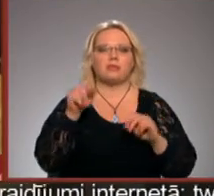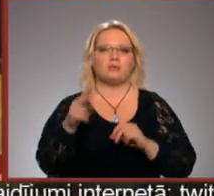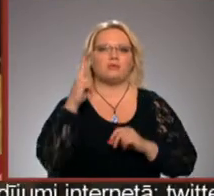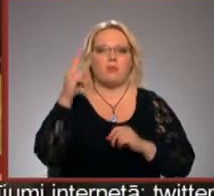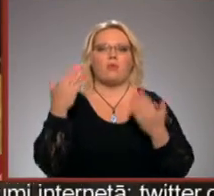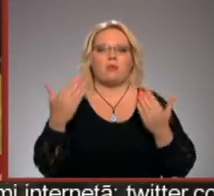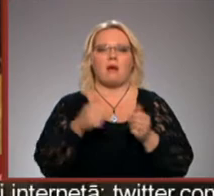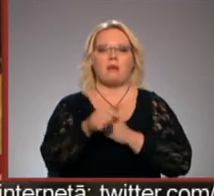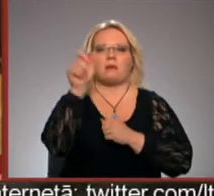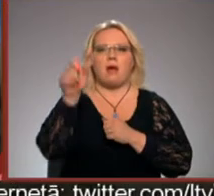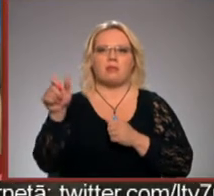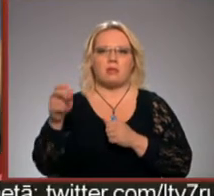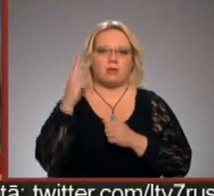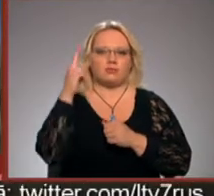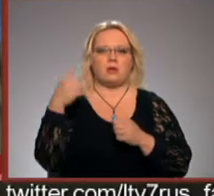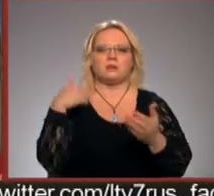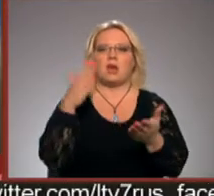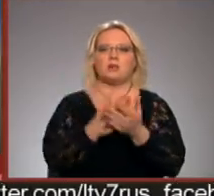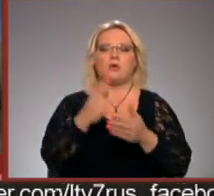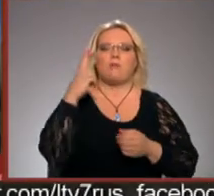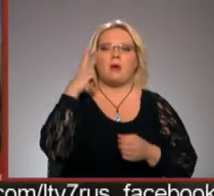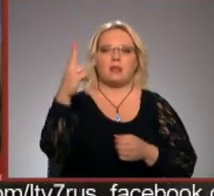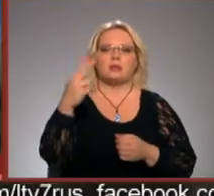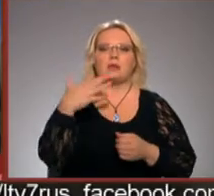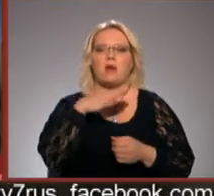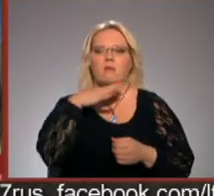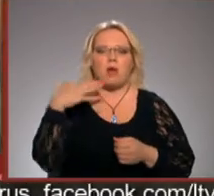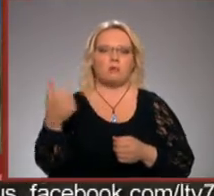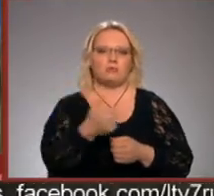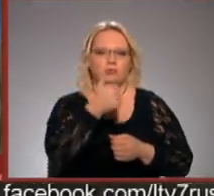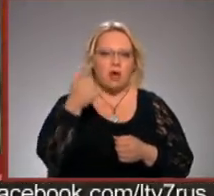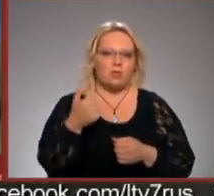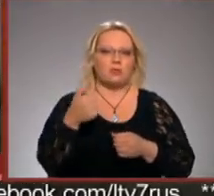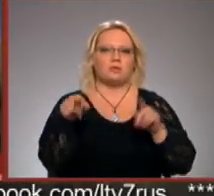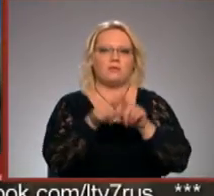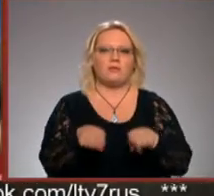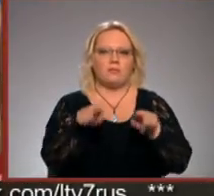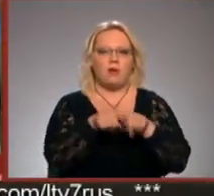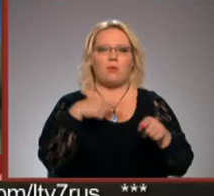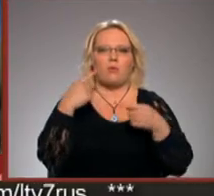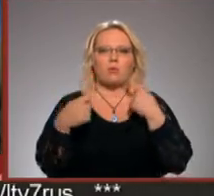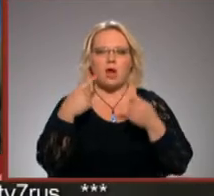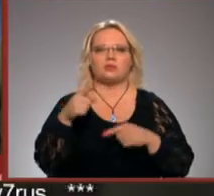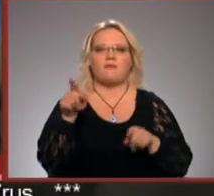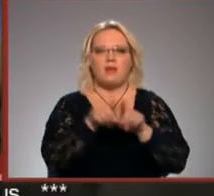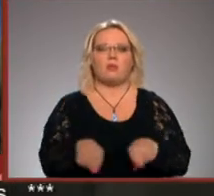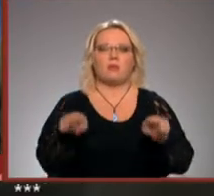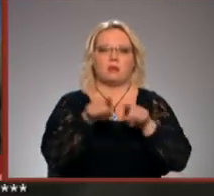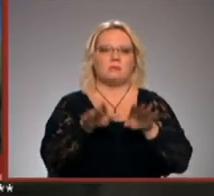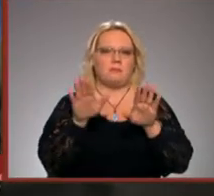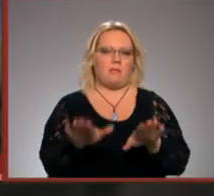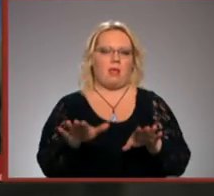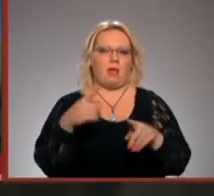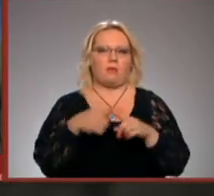ko tagad kandidāti solā. Es esmu pārliecinājusi savu ilgos gadus pa to, kā runā, ka no Rīmei tas paļiek,